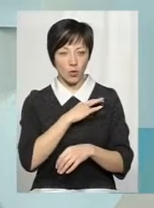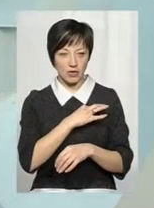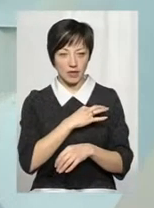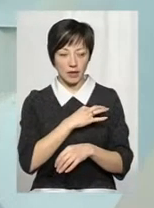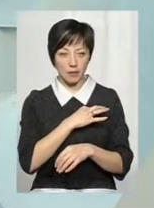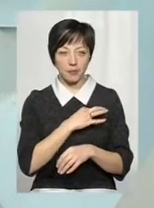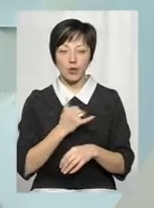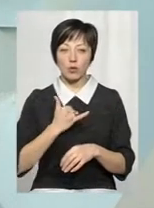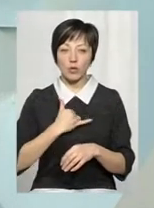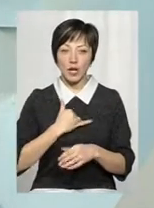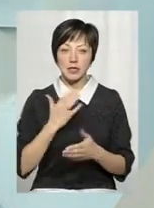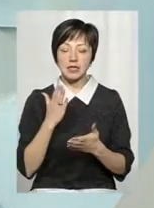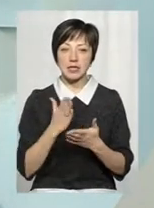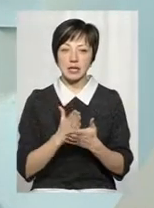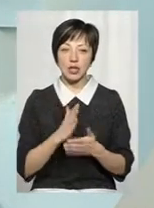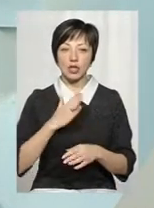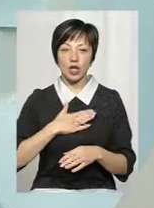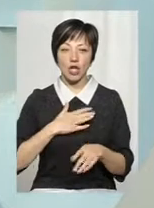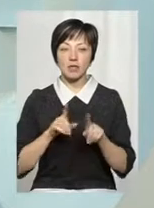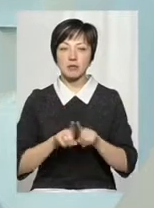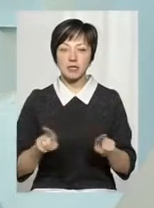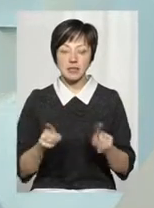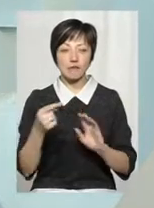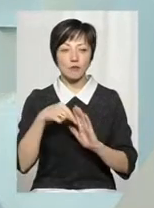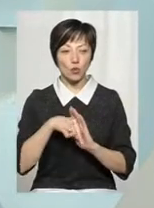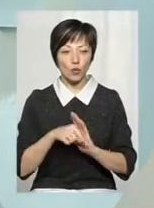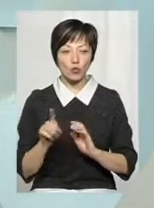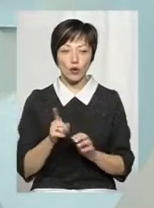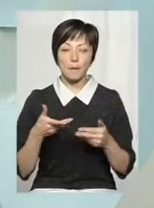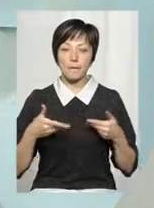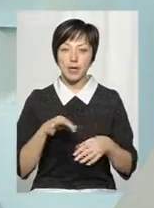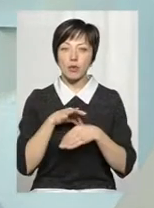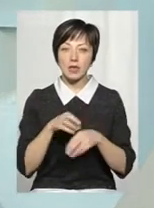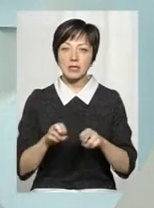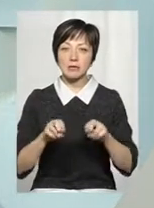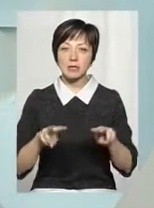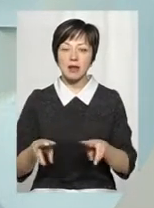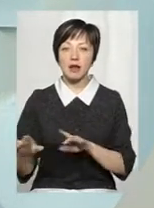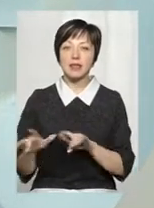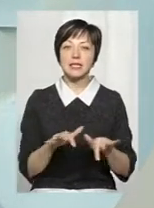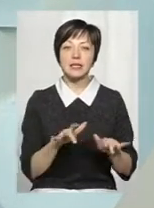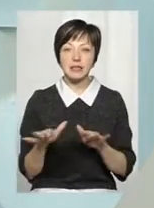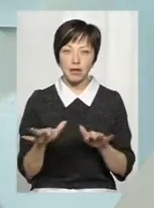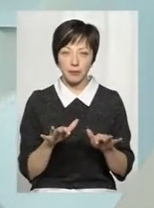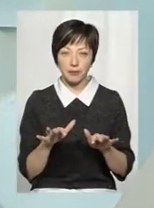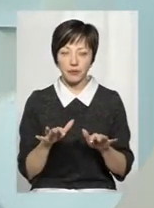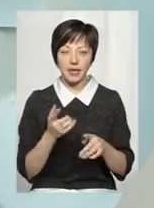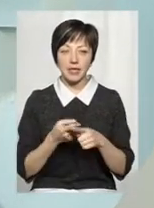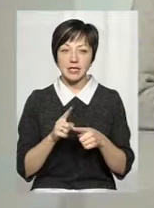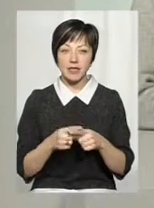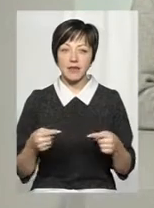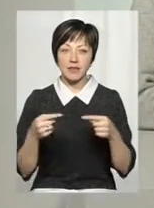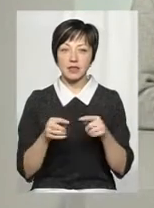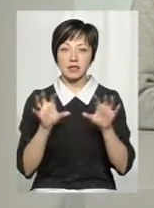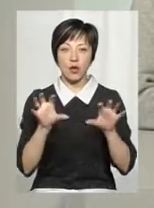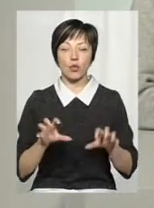У нас є, наша специфіка заключається в тому, що ми проводимо спеціальні дії. Це визначено